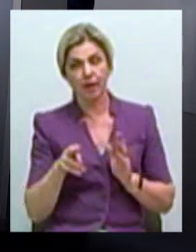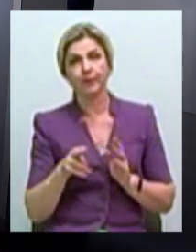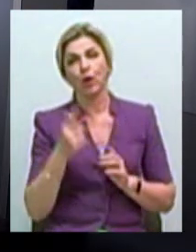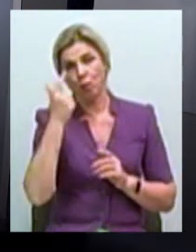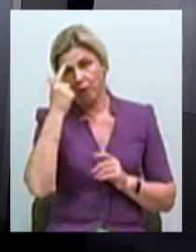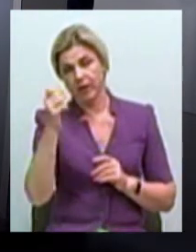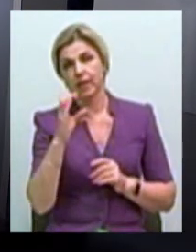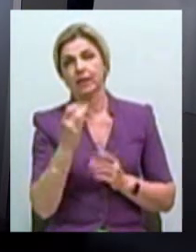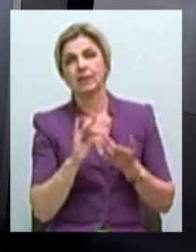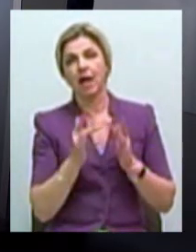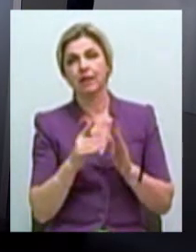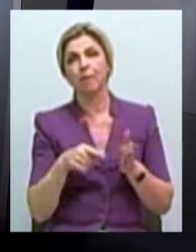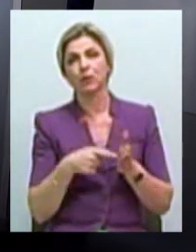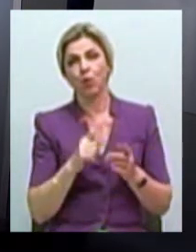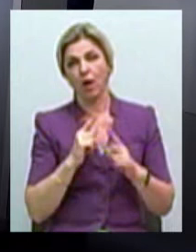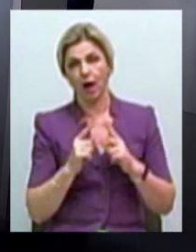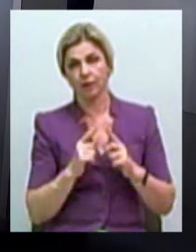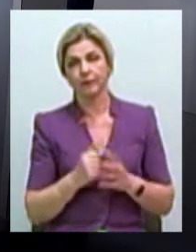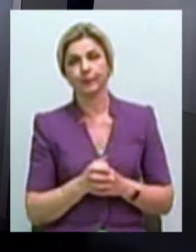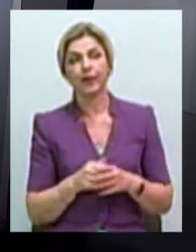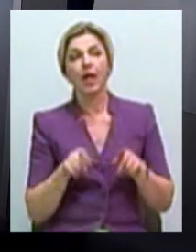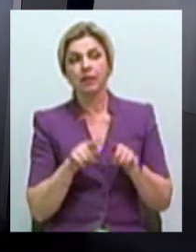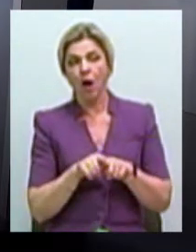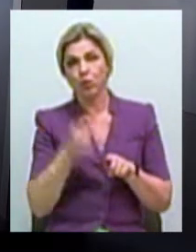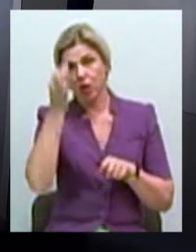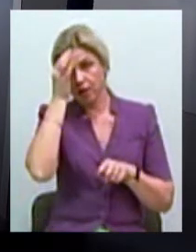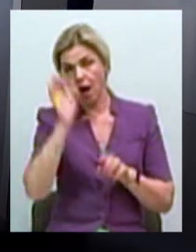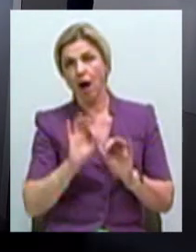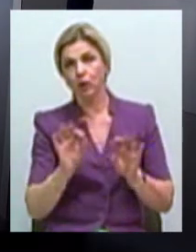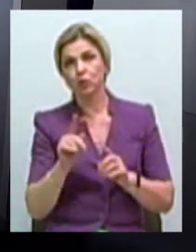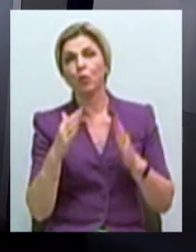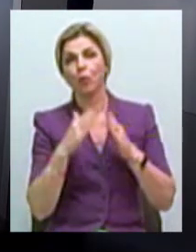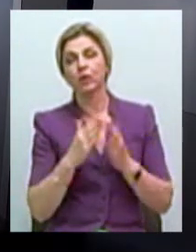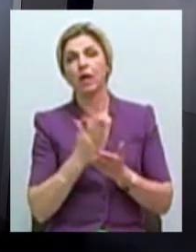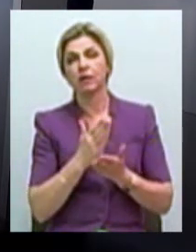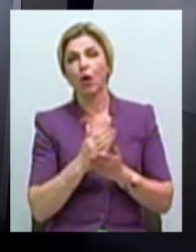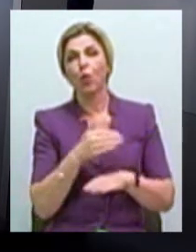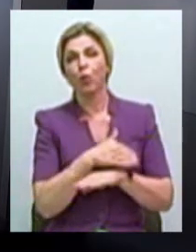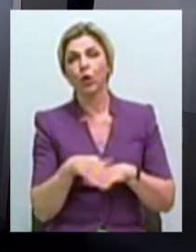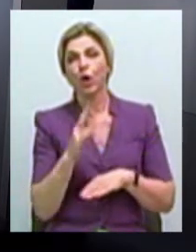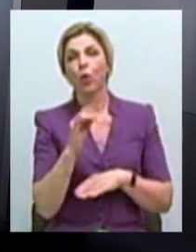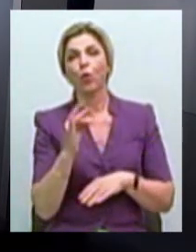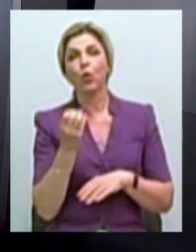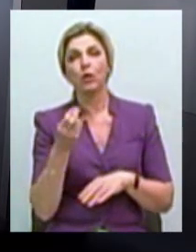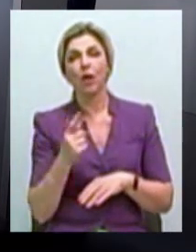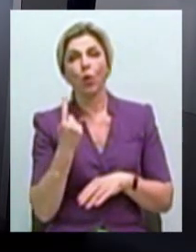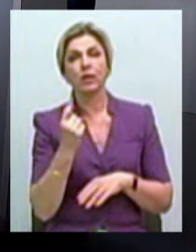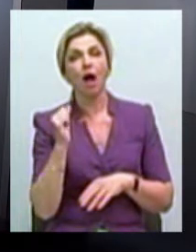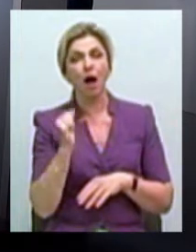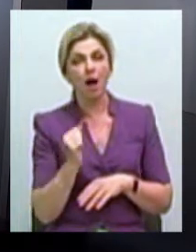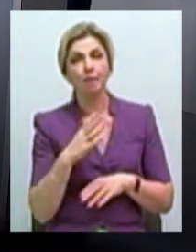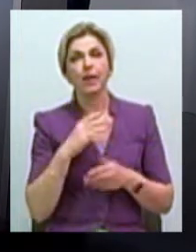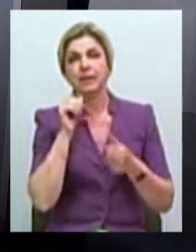повідомляє сайт міської ради. А також нагадує, що будівля, розташована по вулиці Курортній 1А, була